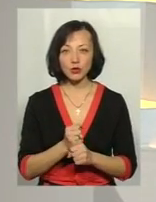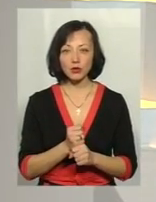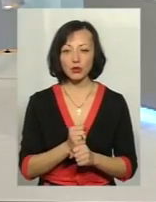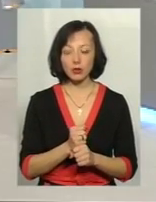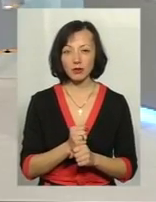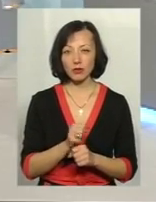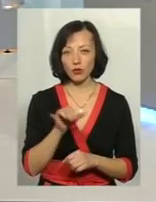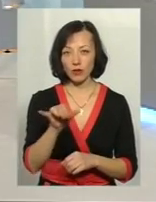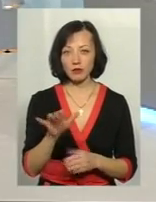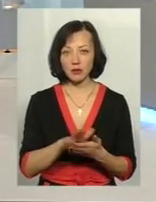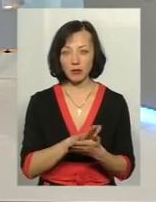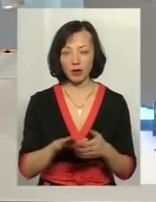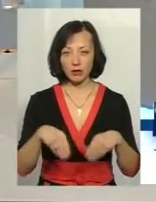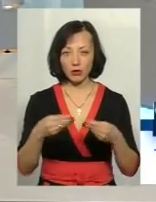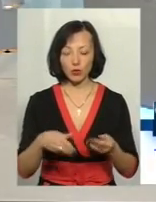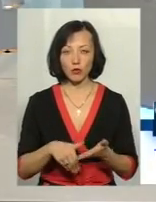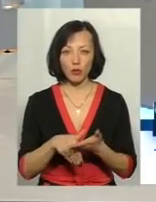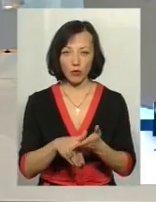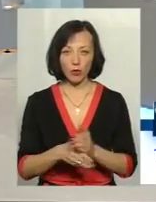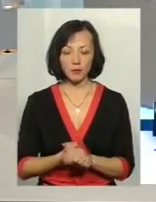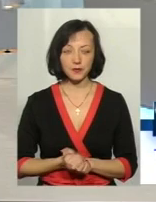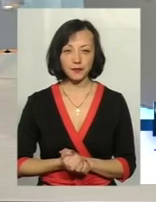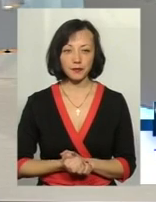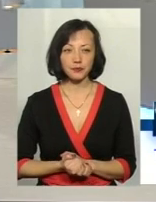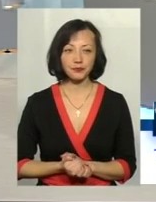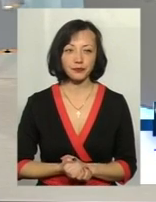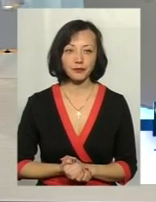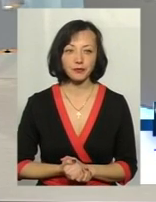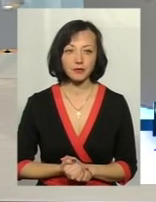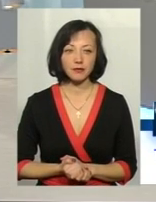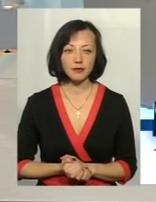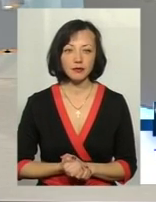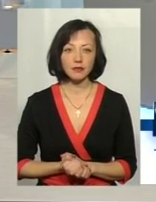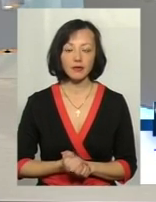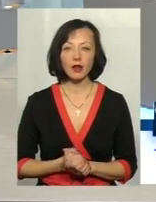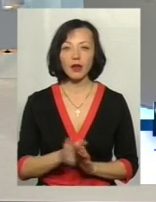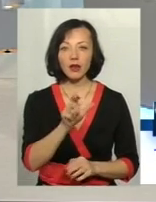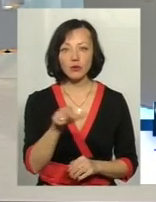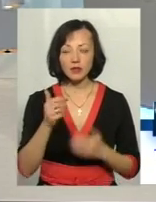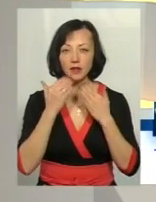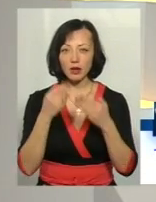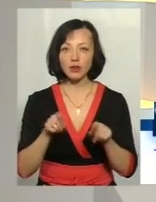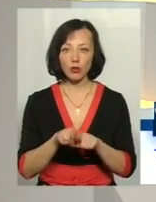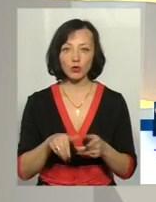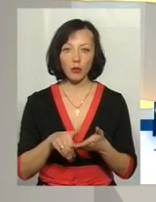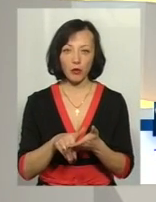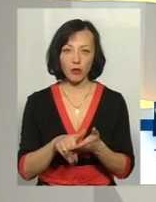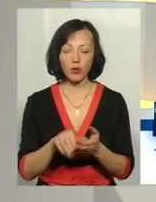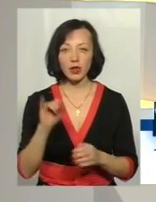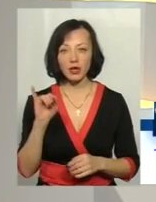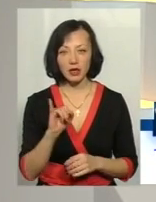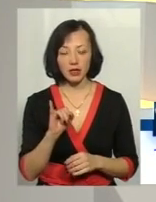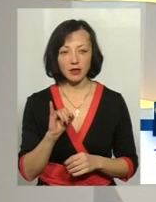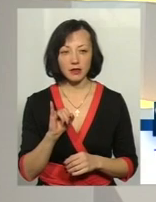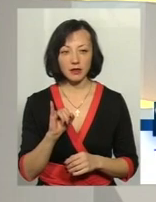на безоплатній допомозі саме для клієнтів, які звертаються за такою допомогою. І